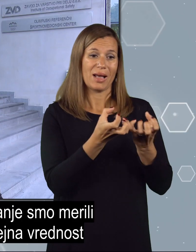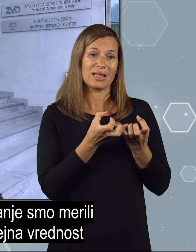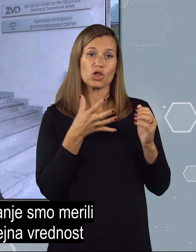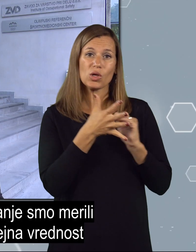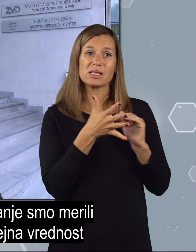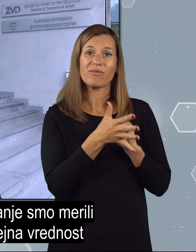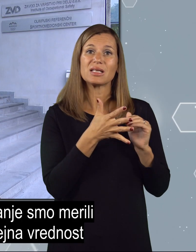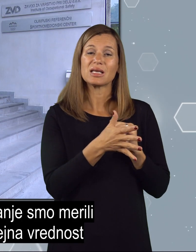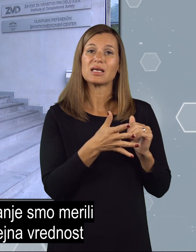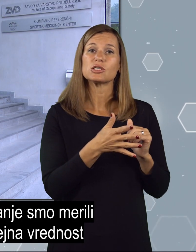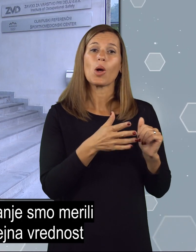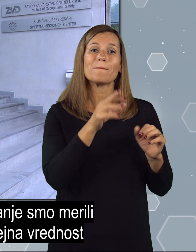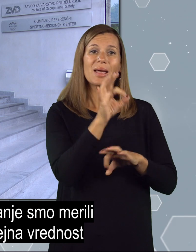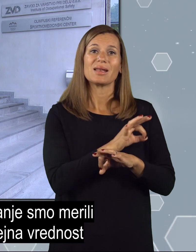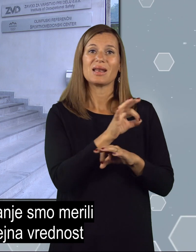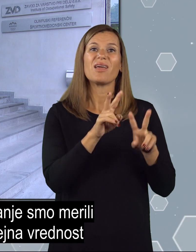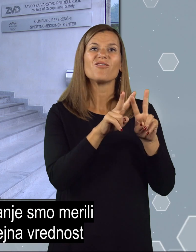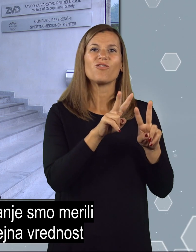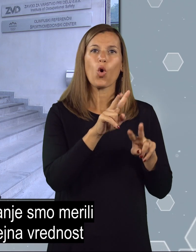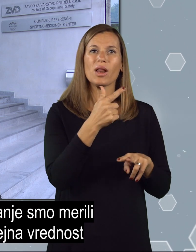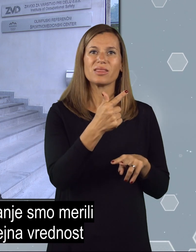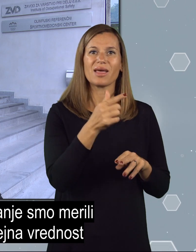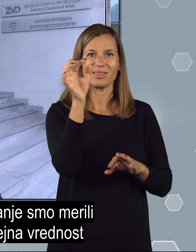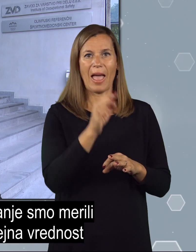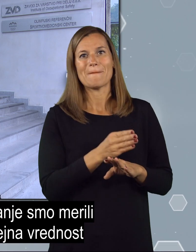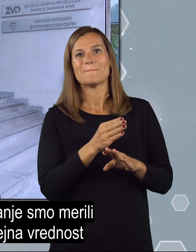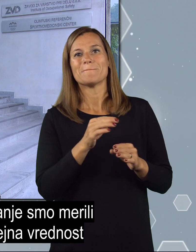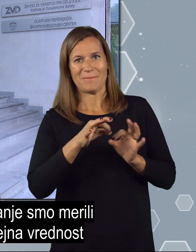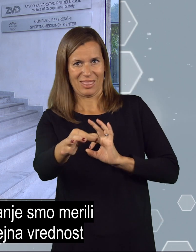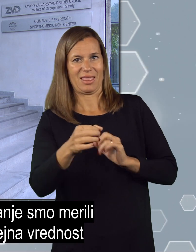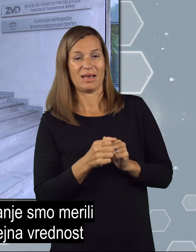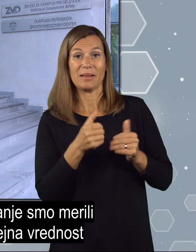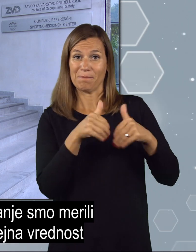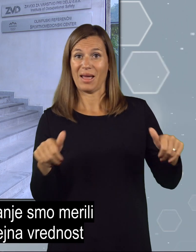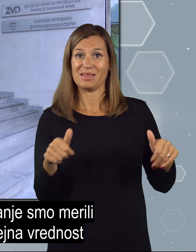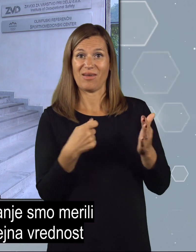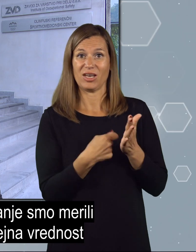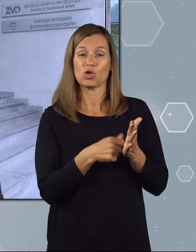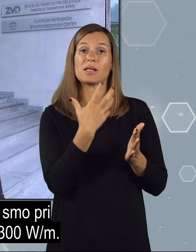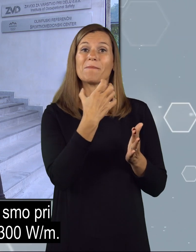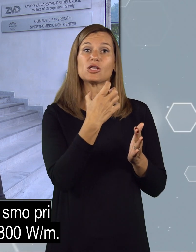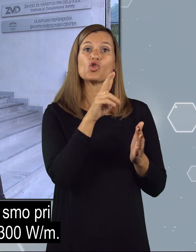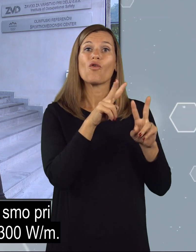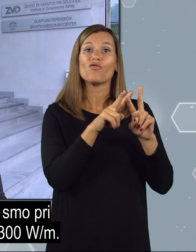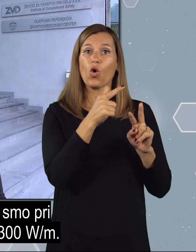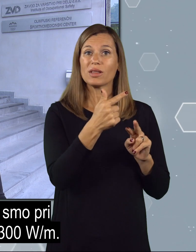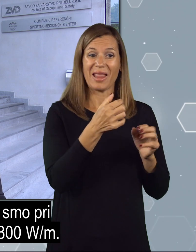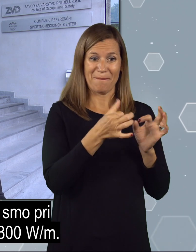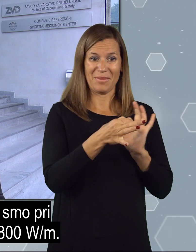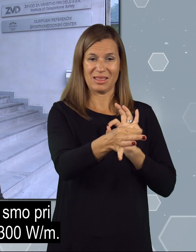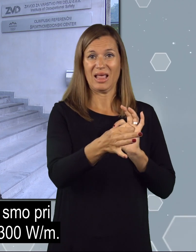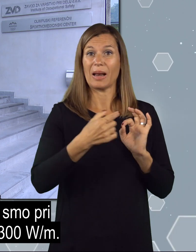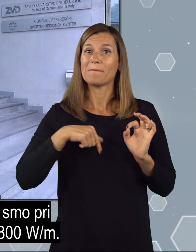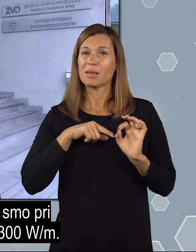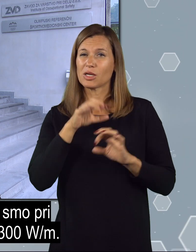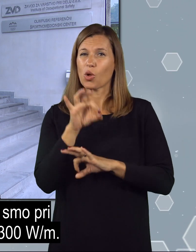Elektromagnetno sevanje smo merali v voltih na metr in mejna vrednost je 500 V na metr. Mi smo pa